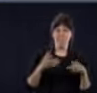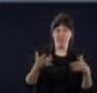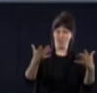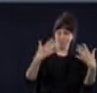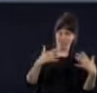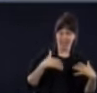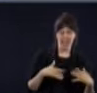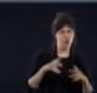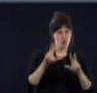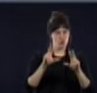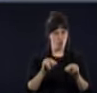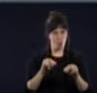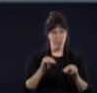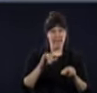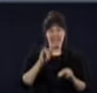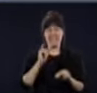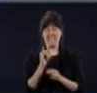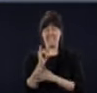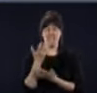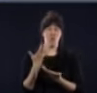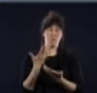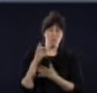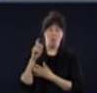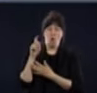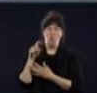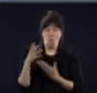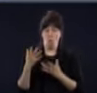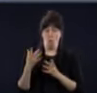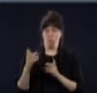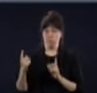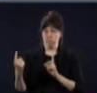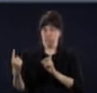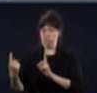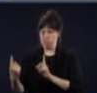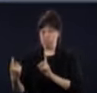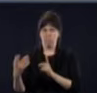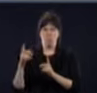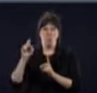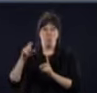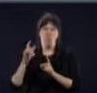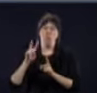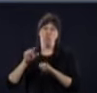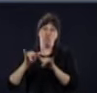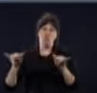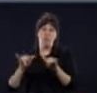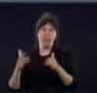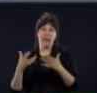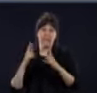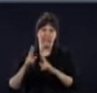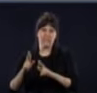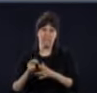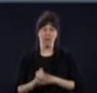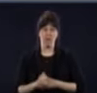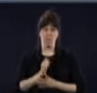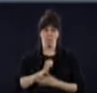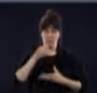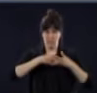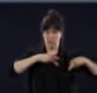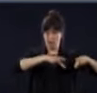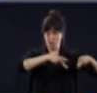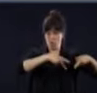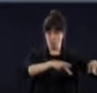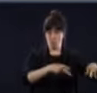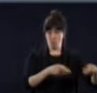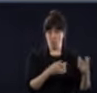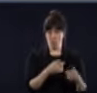de gens, bien, il faut garder le 2 mètres, notamment à l'extérieur. Mais je ne vous mentirais pas. Moi, dans ma rue, il faisait beau ces derniers jours.